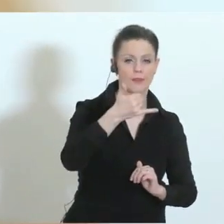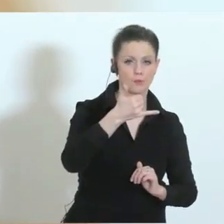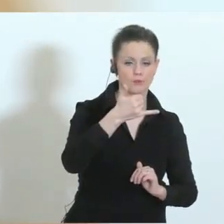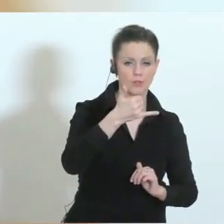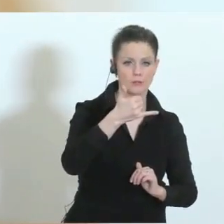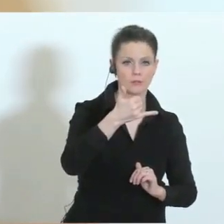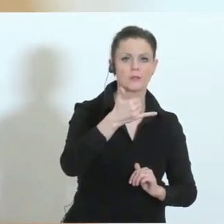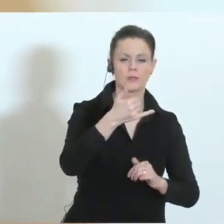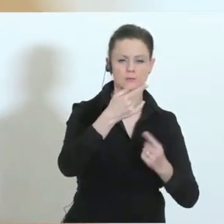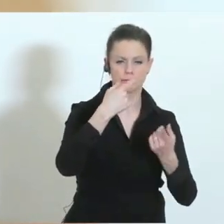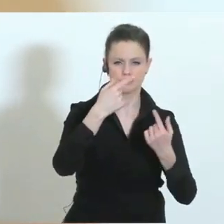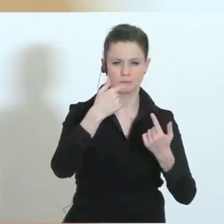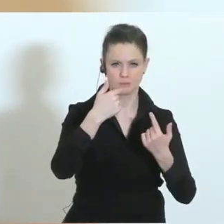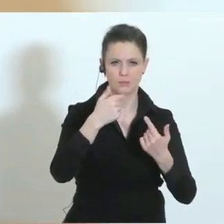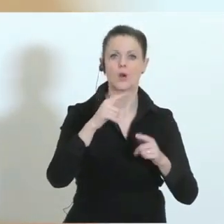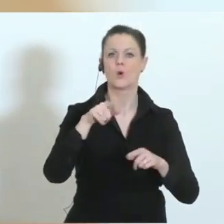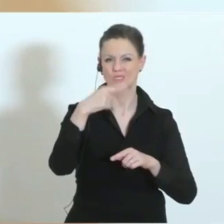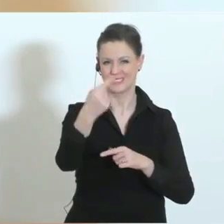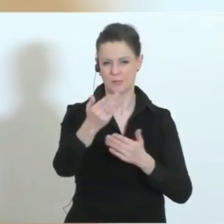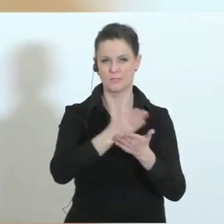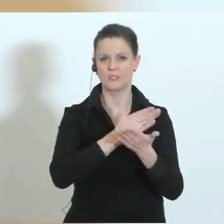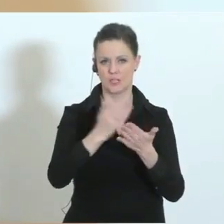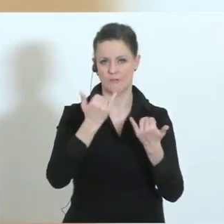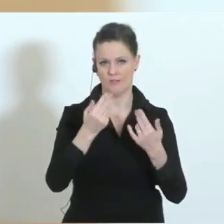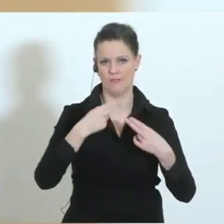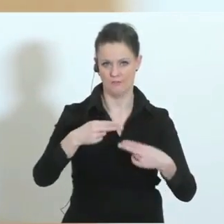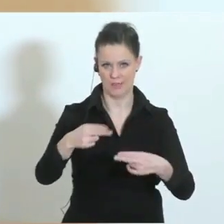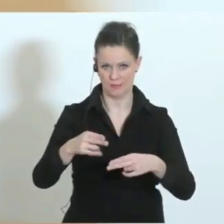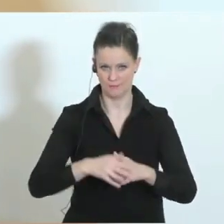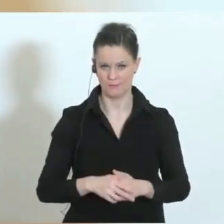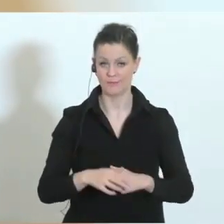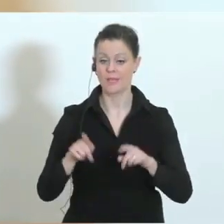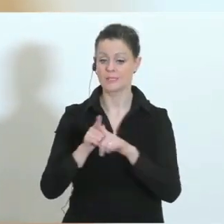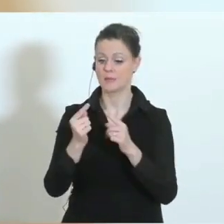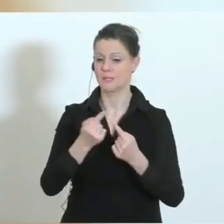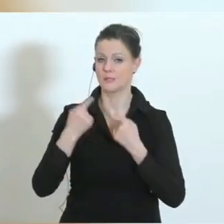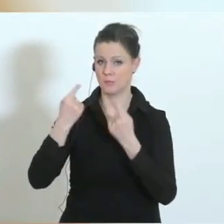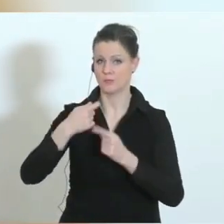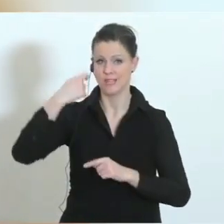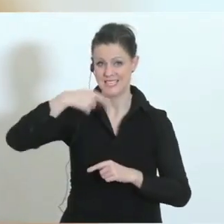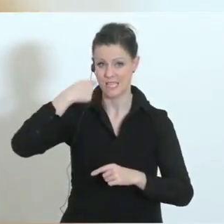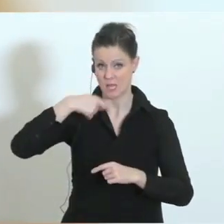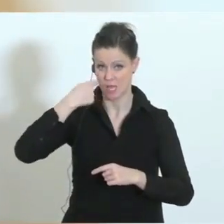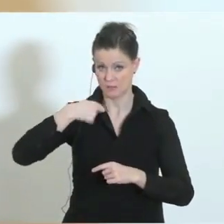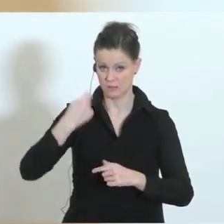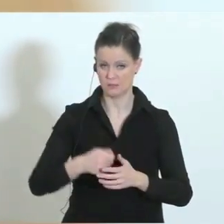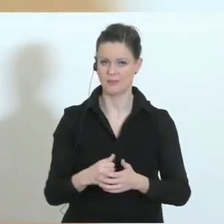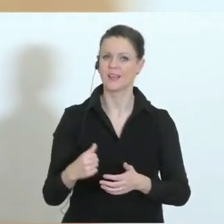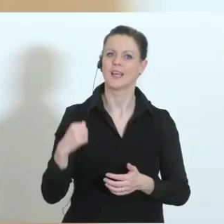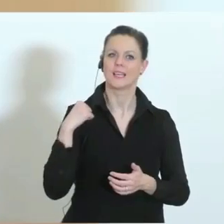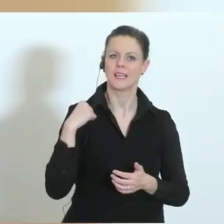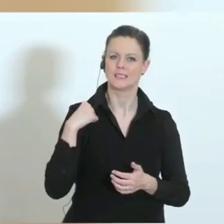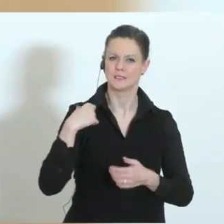zum Arzt des Vertrauens und der entscheidet dann, was zu tun ist. Selbe Situation bei den Zahnärzten und Zahnärztinnen. Gestern